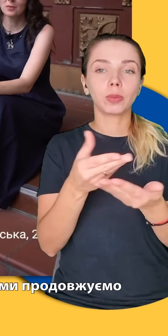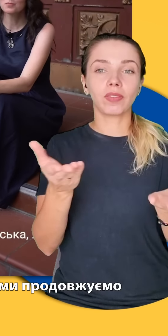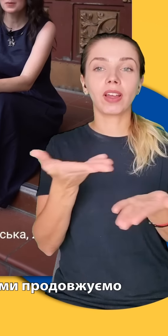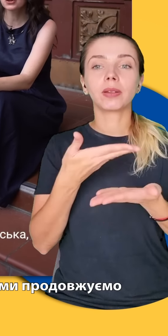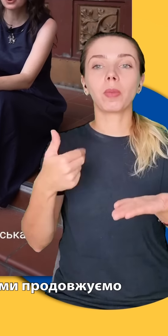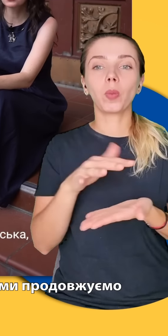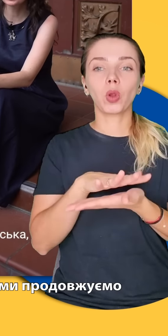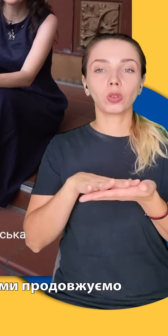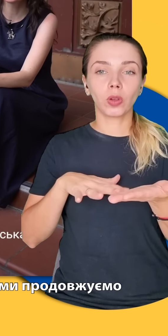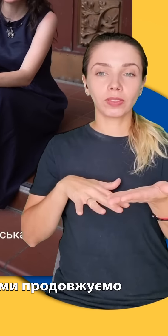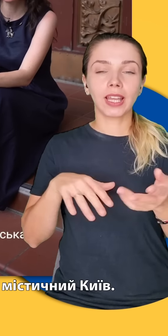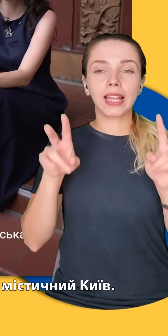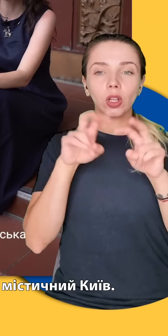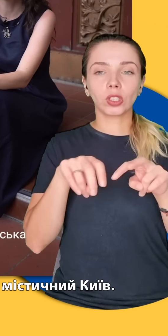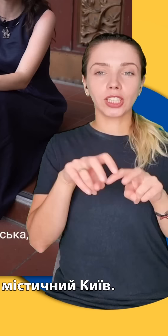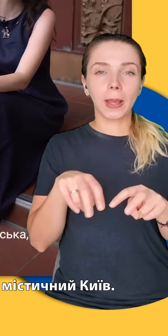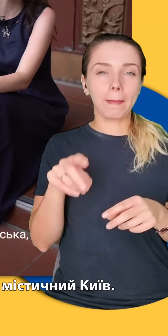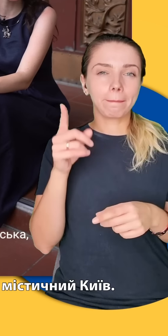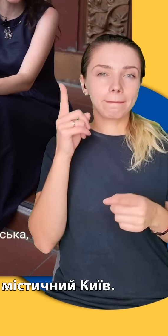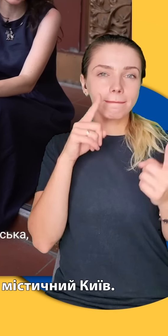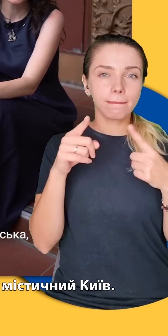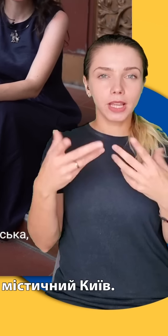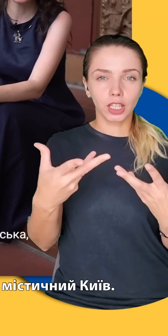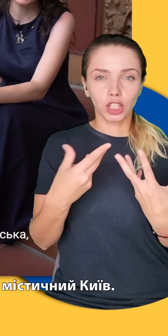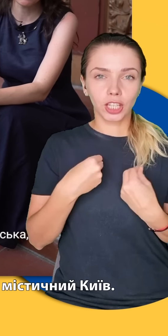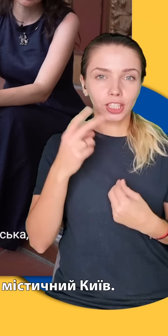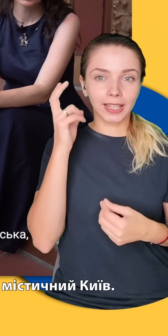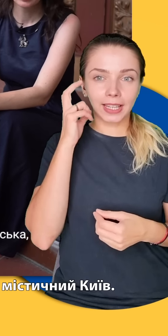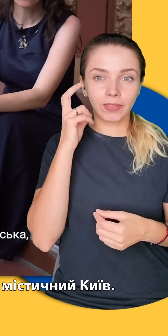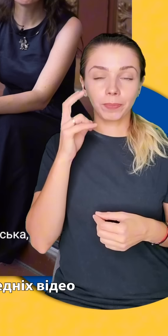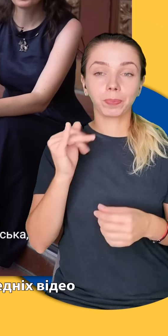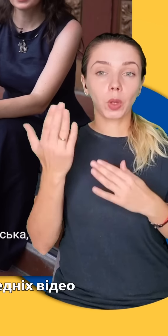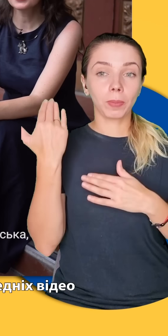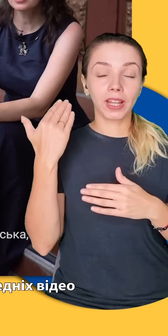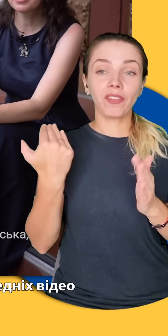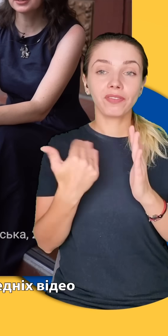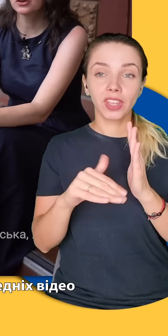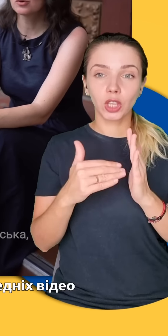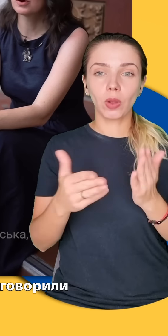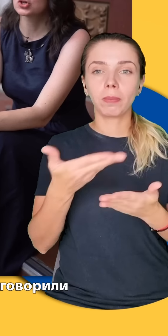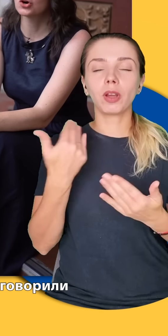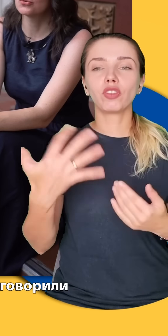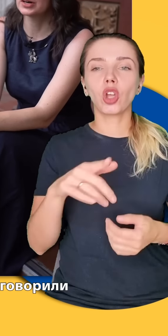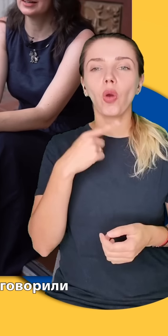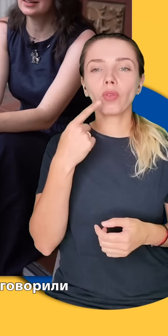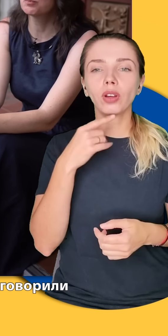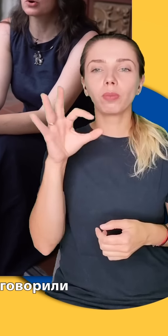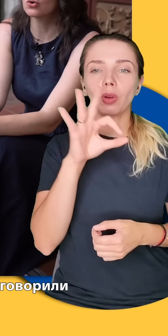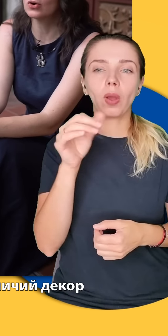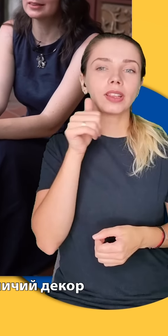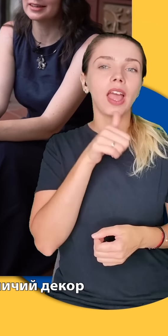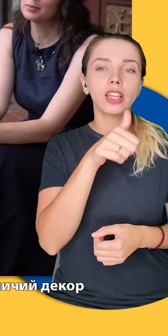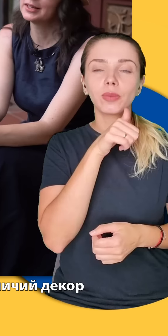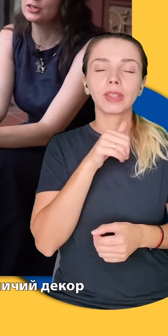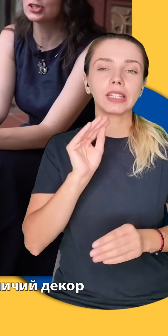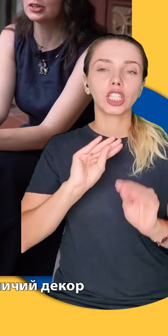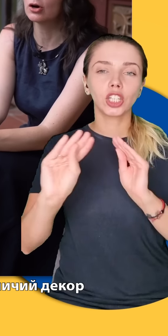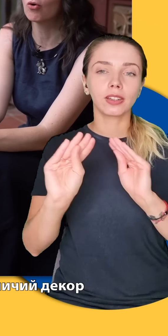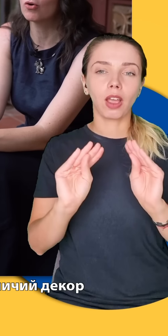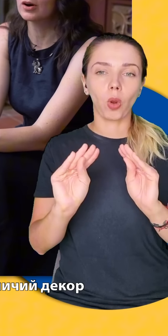разом з вами ми продовжуємо розсліджувати містичний Київ. У попередніх відео ми вже говорили про